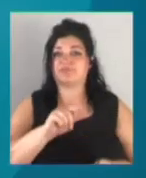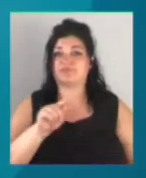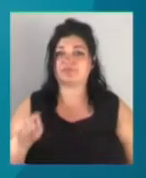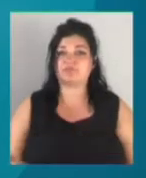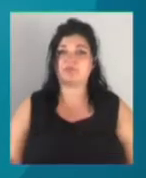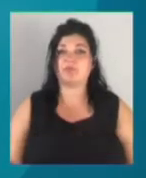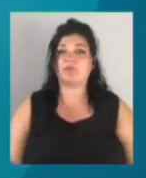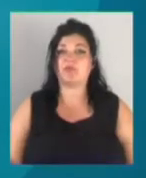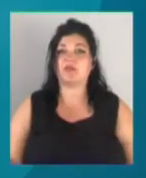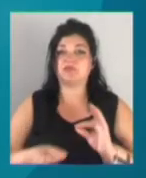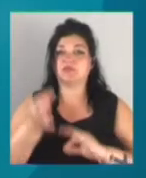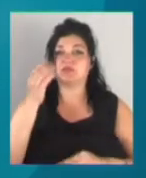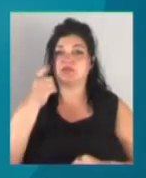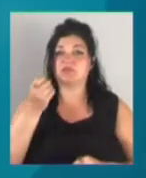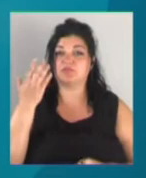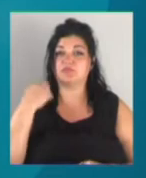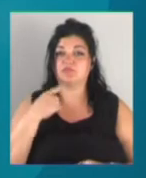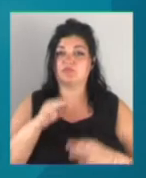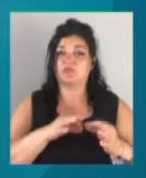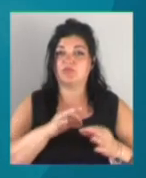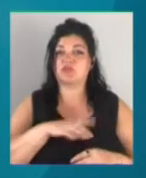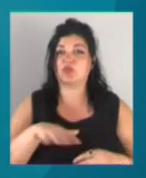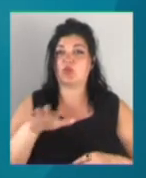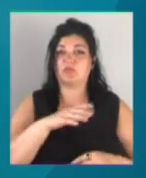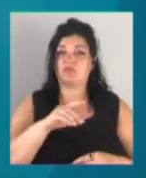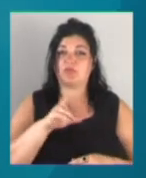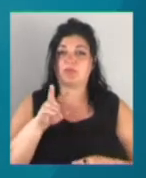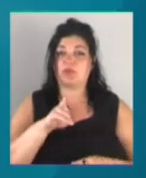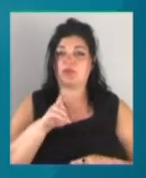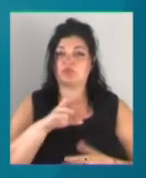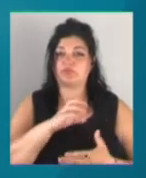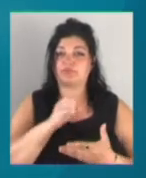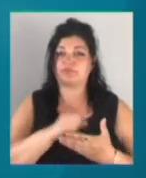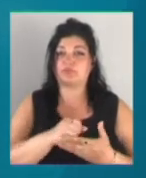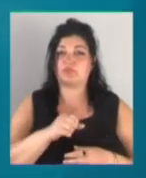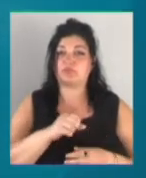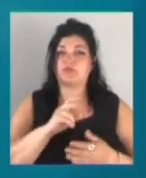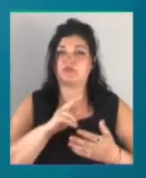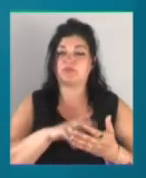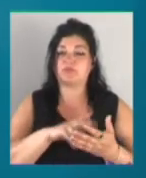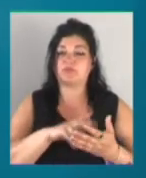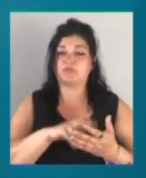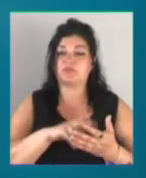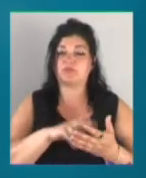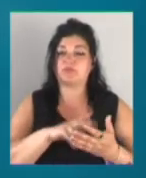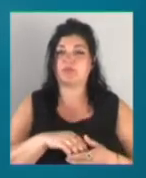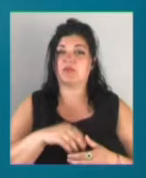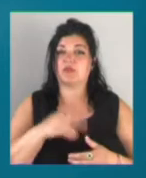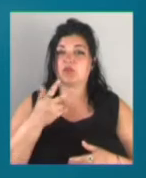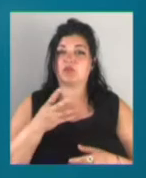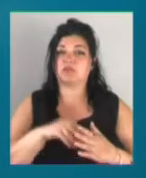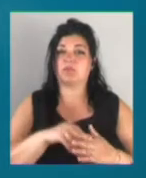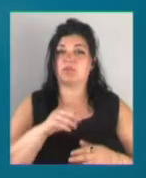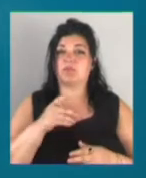Зазначимо, за минулу добу в Одеській області лабораторно підтвердили ковід-19 восьми людей. Троє з них – мешканці Одеси.